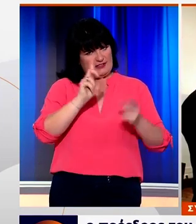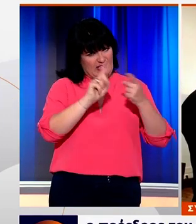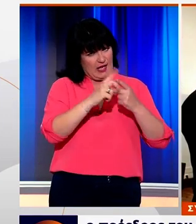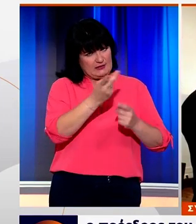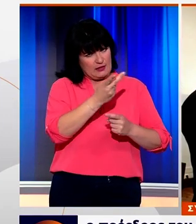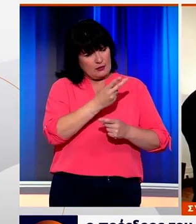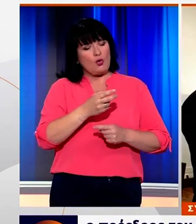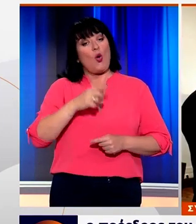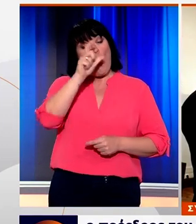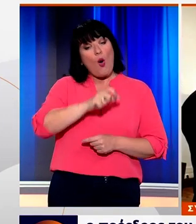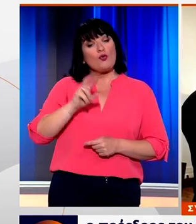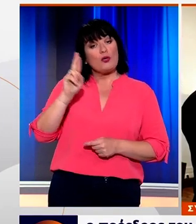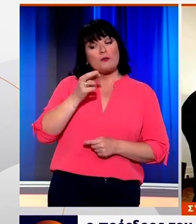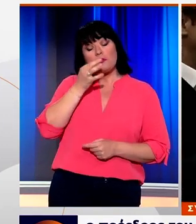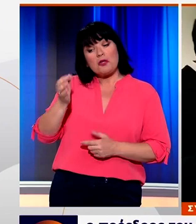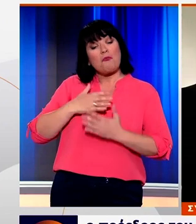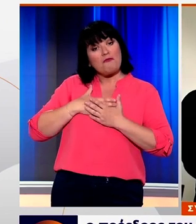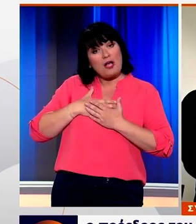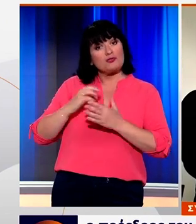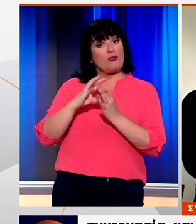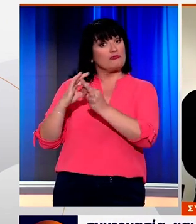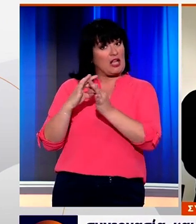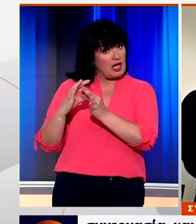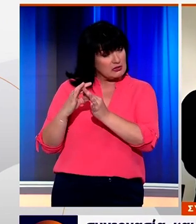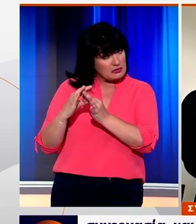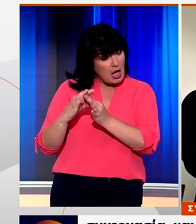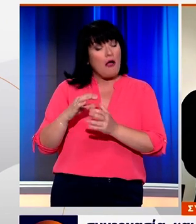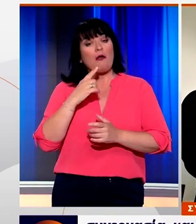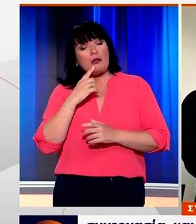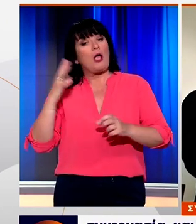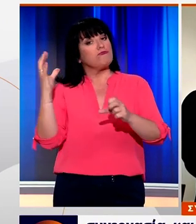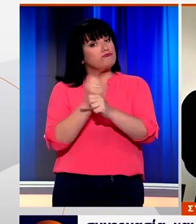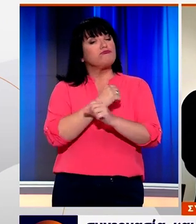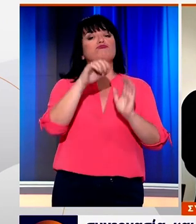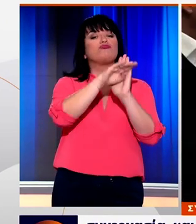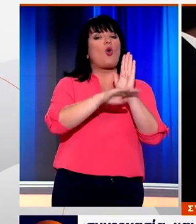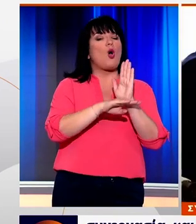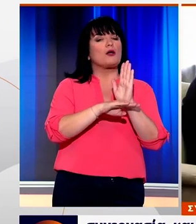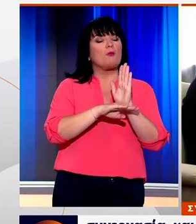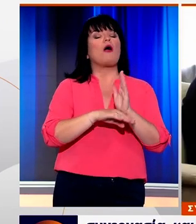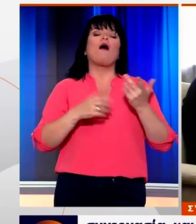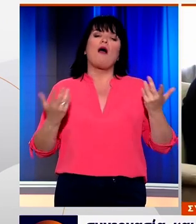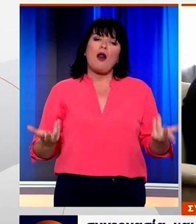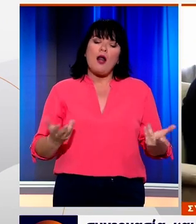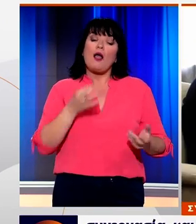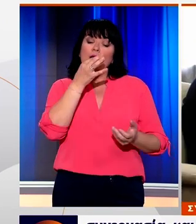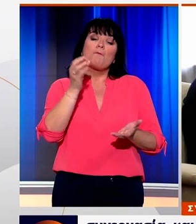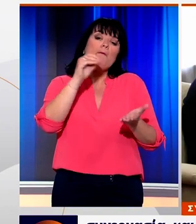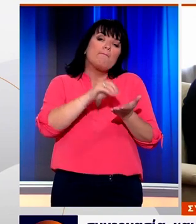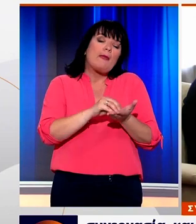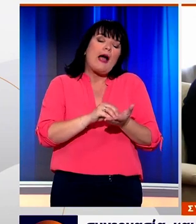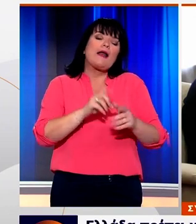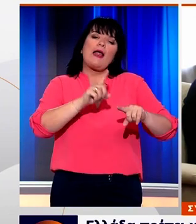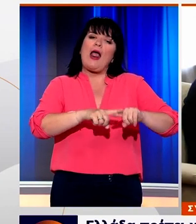Ρέγκλινγκ ευχαρίστησε τον κύριο Τσίπρα για τη συνεργασία και την επιτυχή ολοκλήρωση του προγράμματος, ενώ επανέλαβε τη θέση του